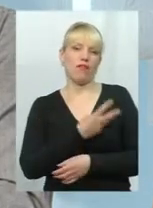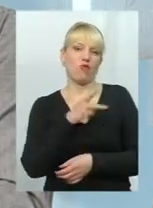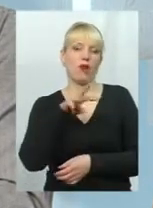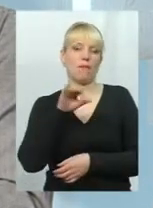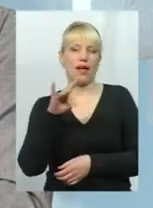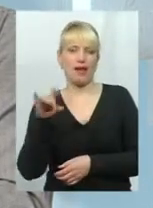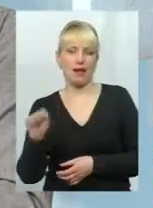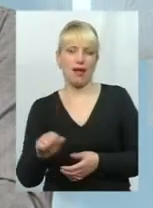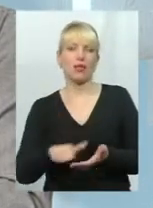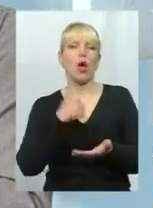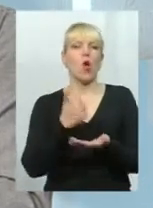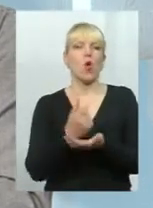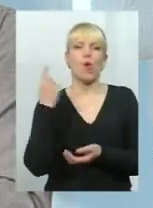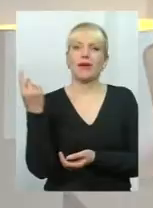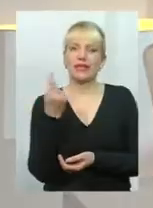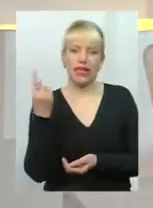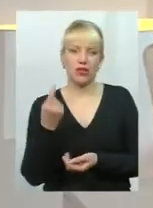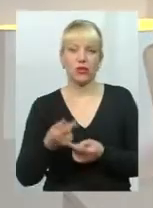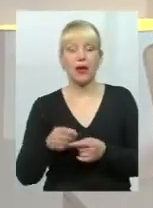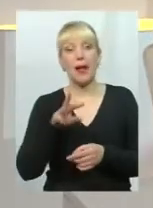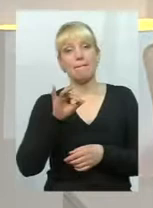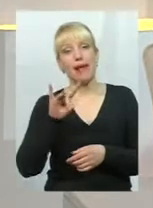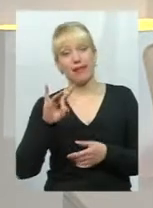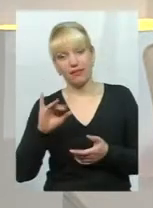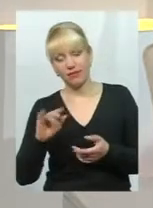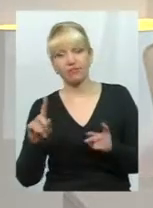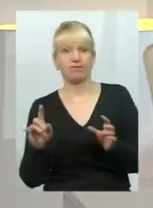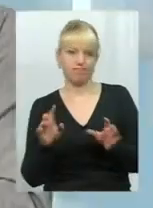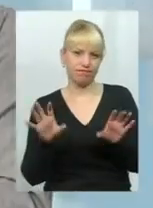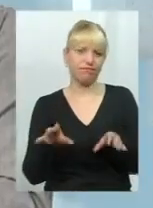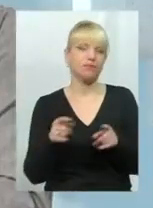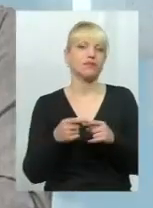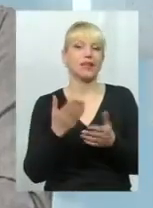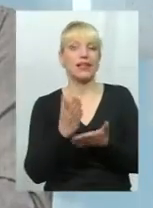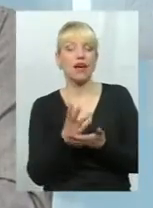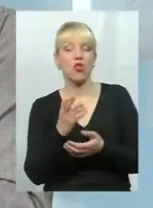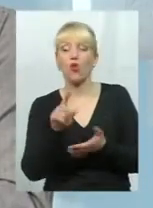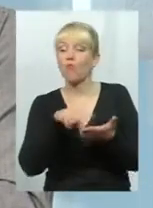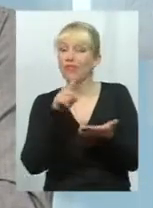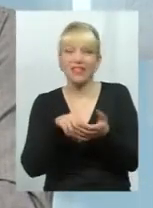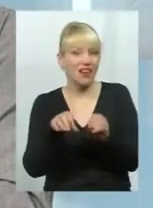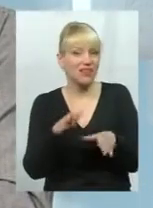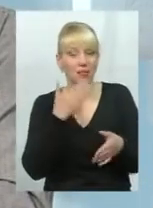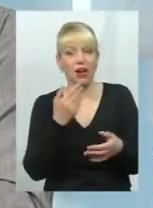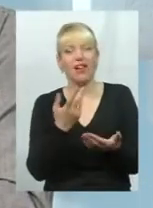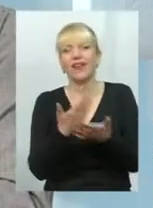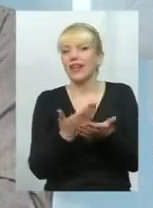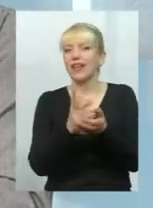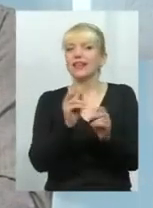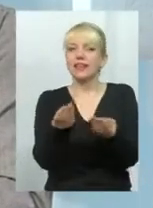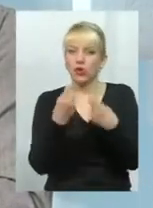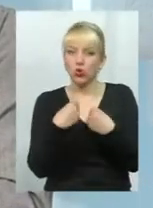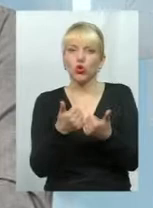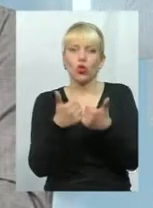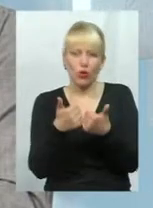потрібна воля губернатора. Воля мера начебто є, але питання не рухається. Начебто дають добро, начебто